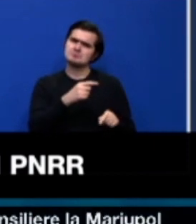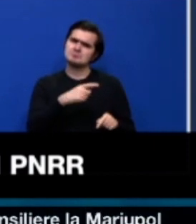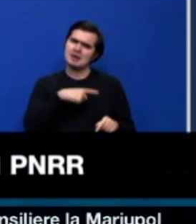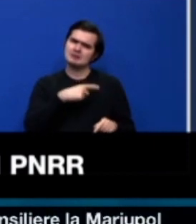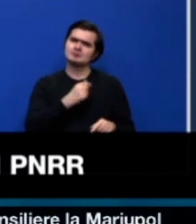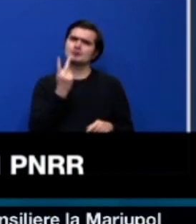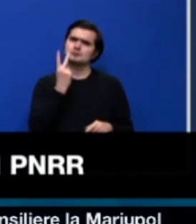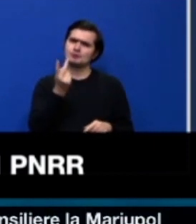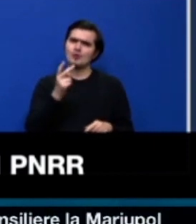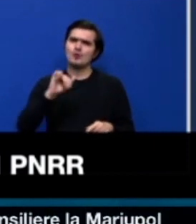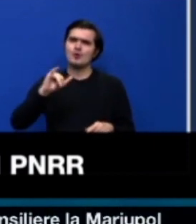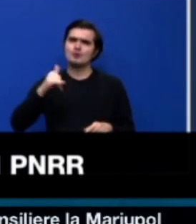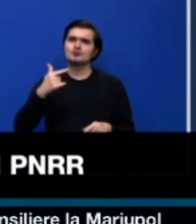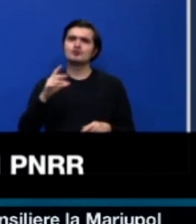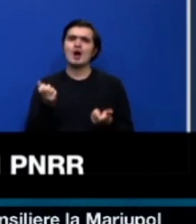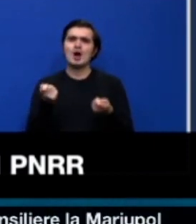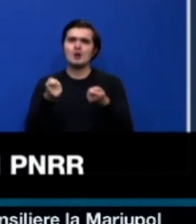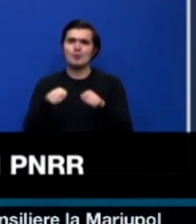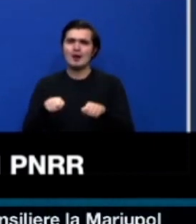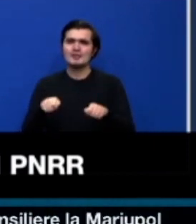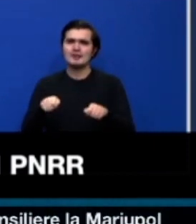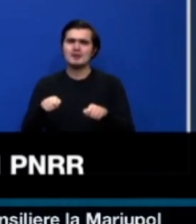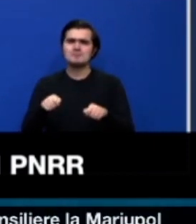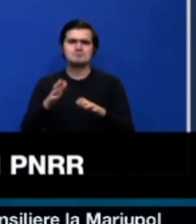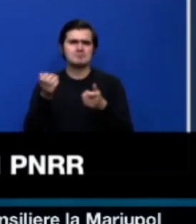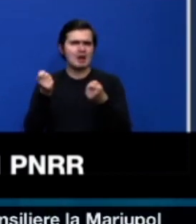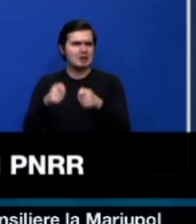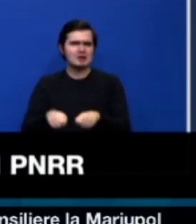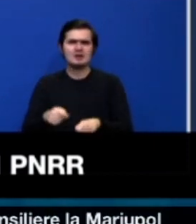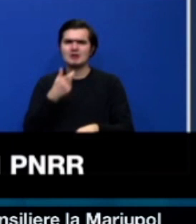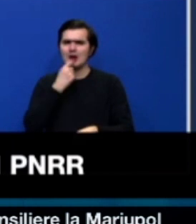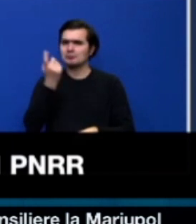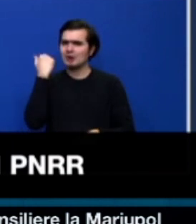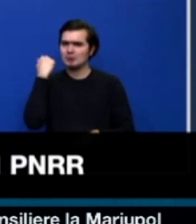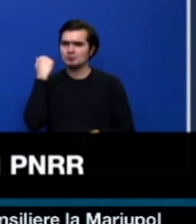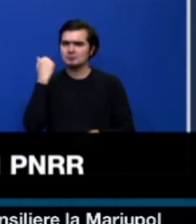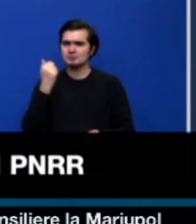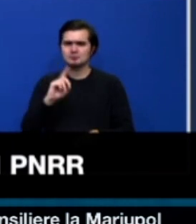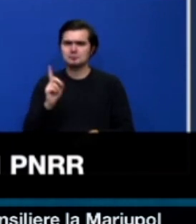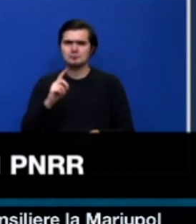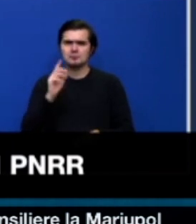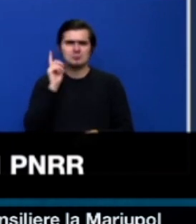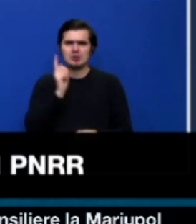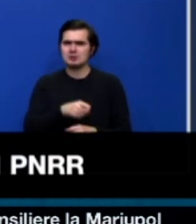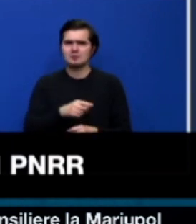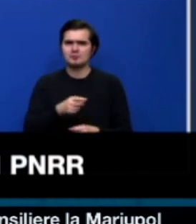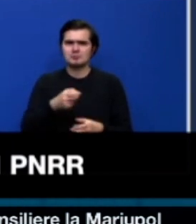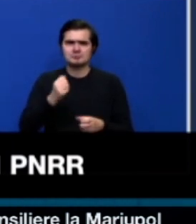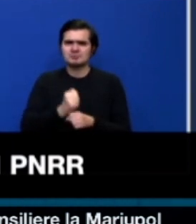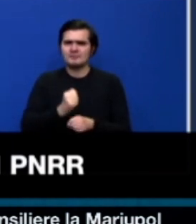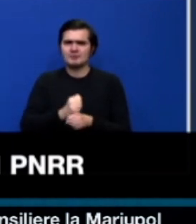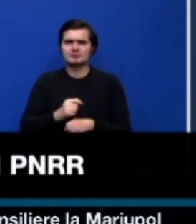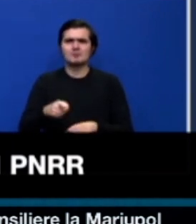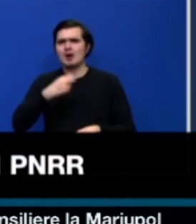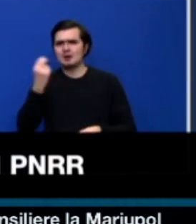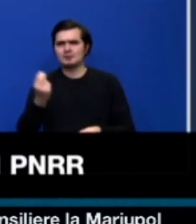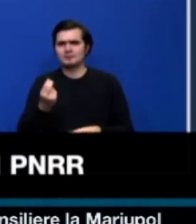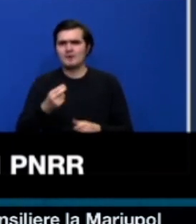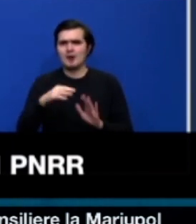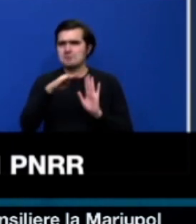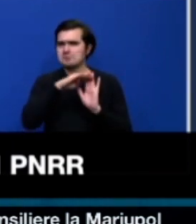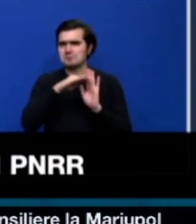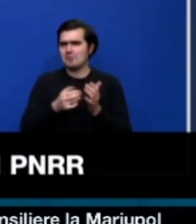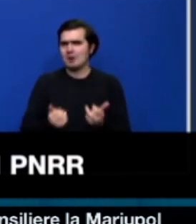jaloane deja închise de anul trecut, care nu au trebuit să fie făcut niciun adormativ acum.